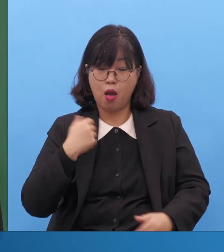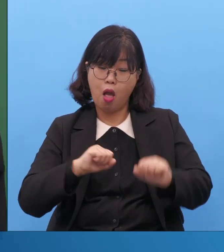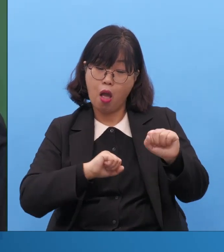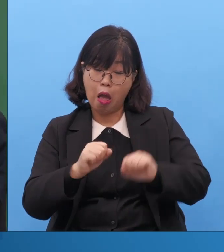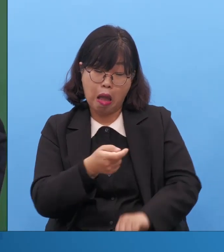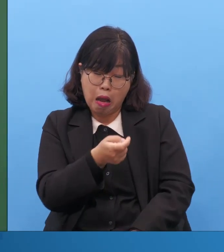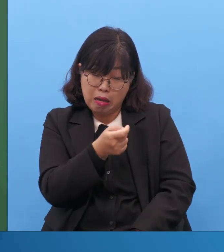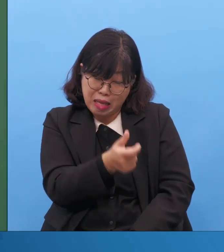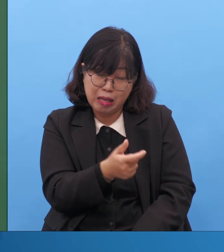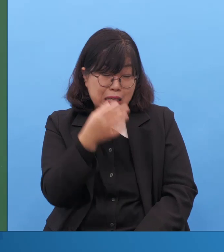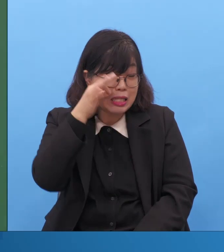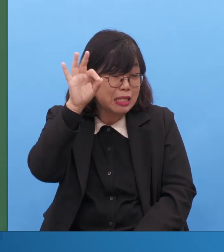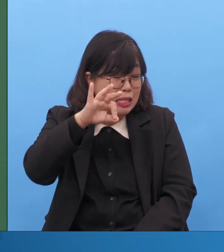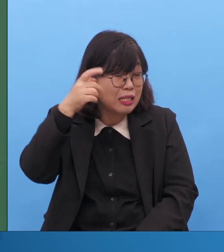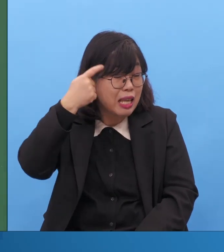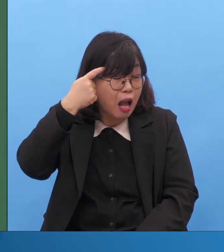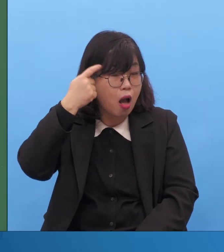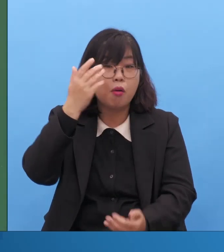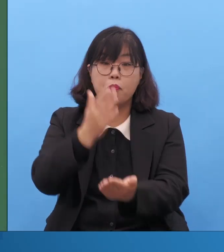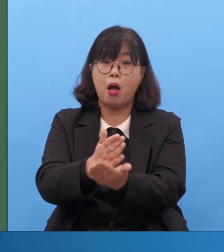영원이라는 축복을 낭니다.